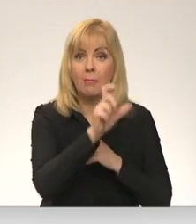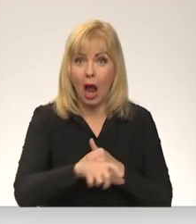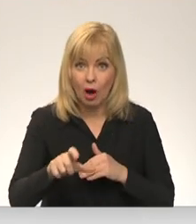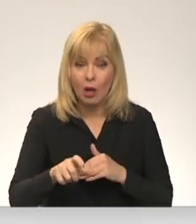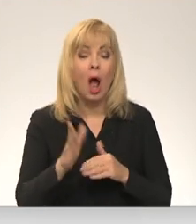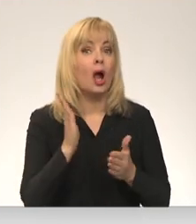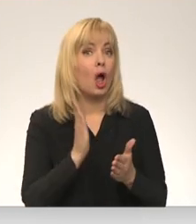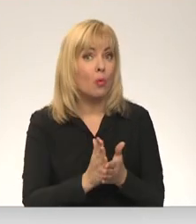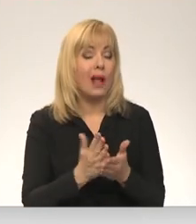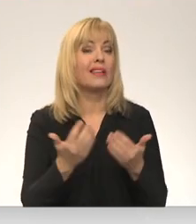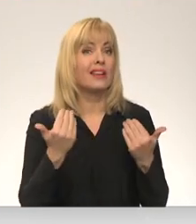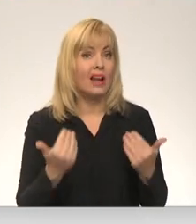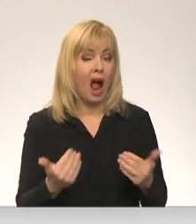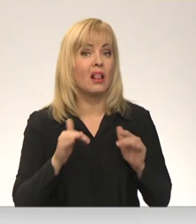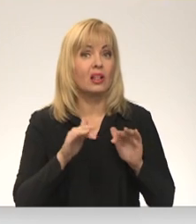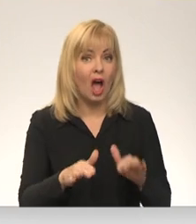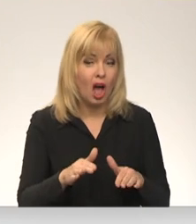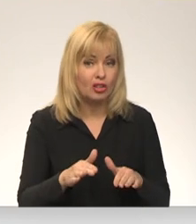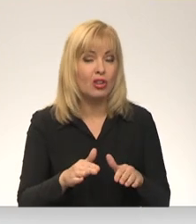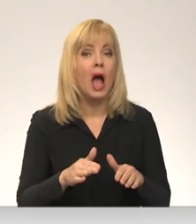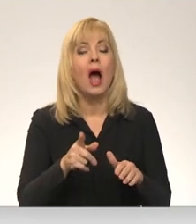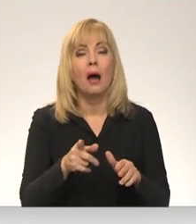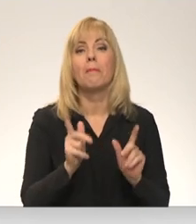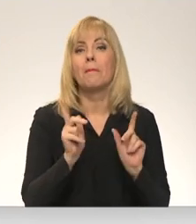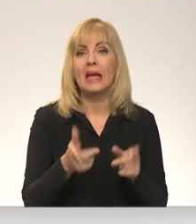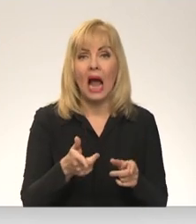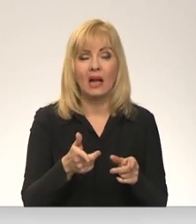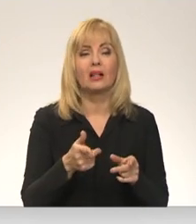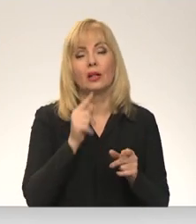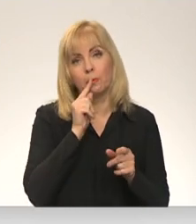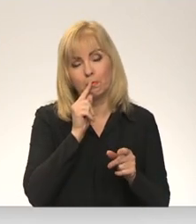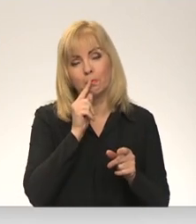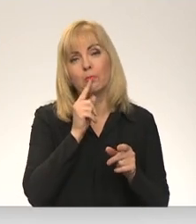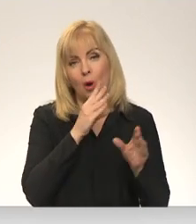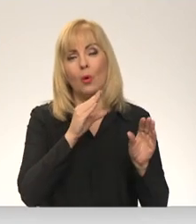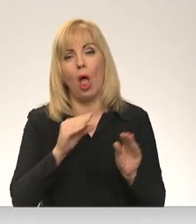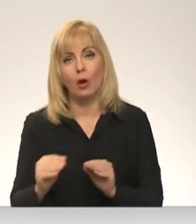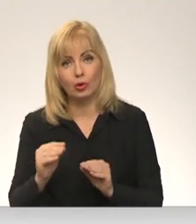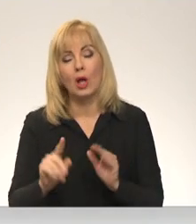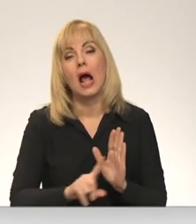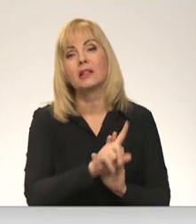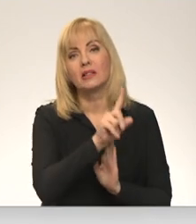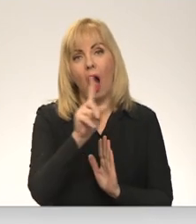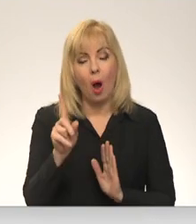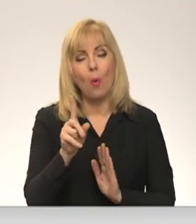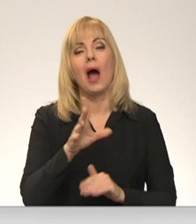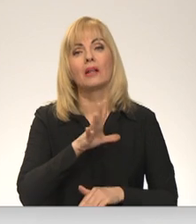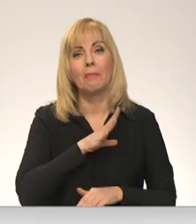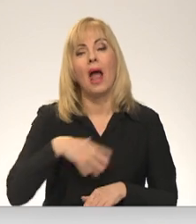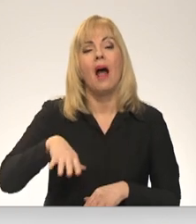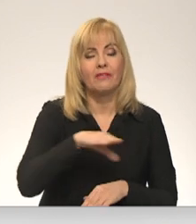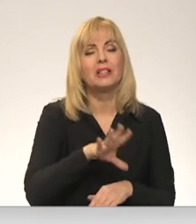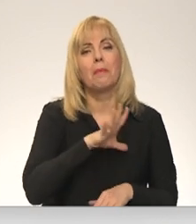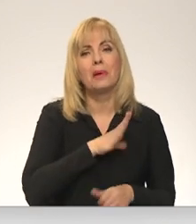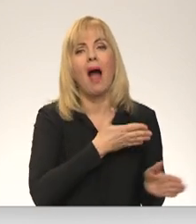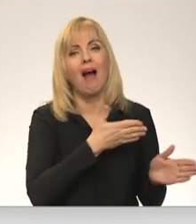reālai darīšanai, entuziasmas noplicis. Tā sākotnējās, tas, ka visi bija